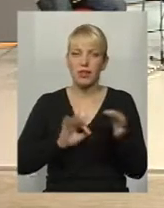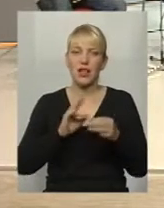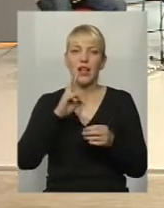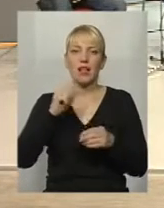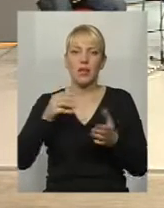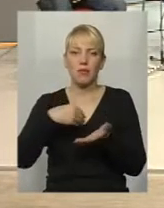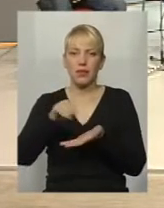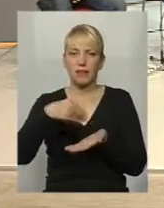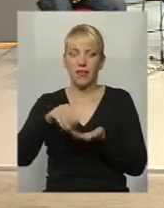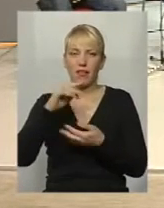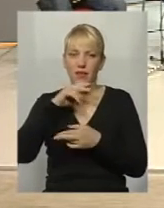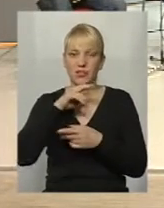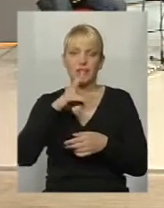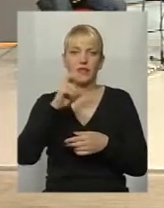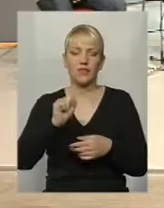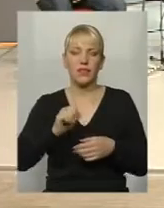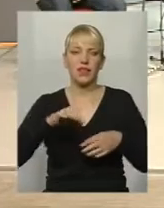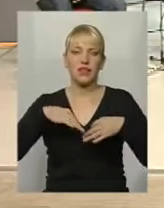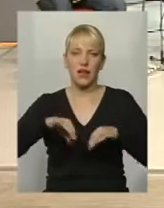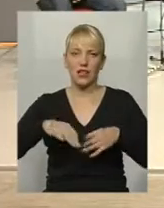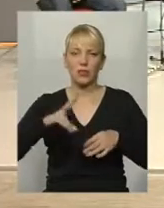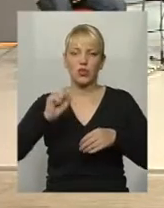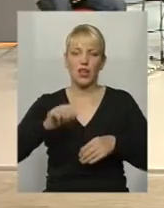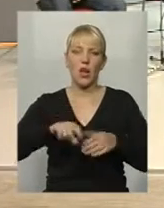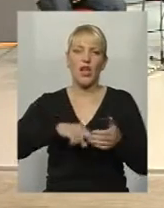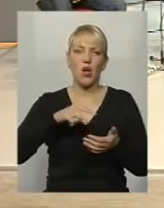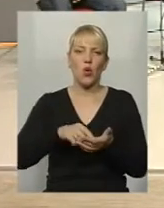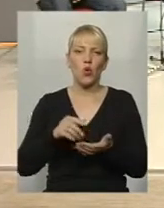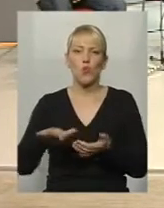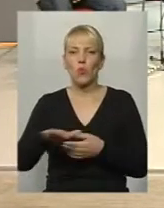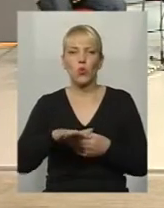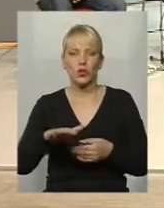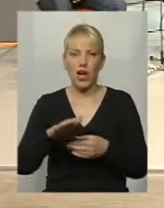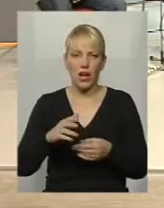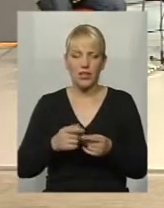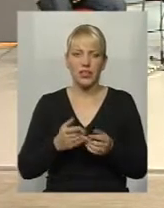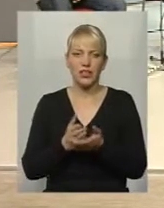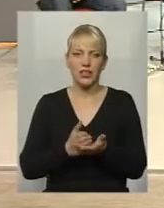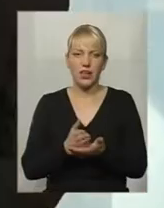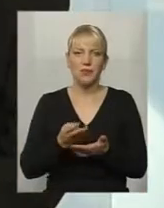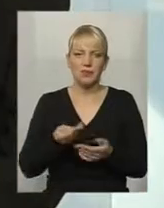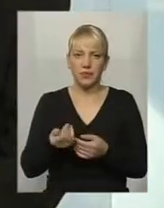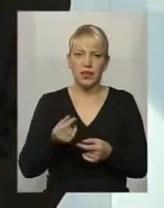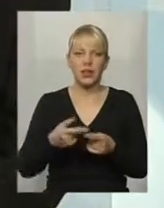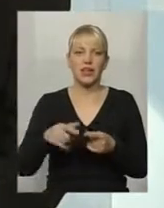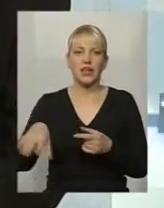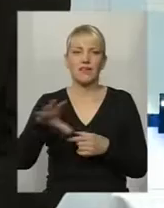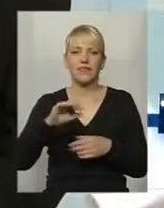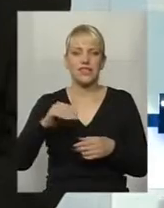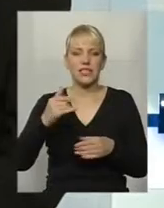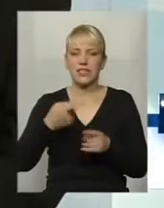ліків, на транспорт, на комунальні, на телефон. Все це було прописано і все це дотримувалося.